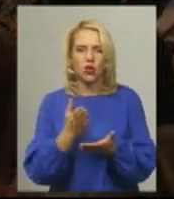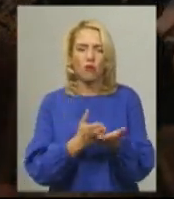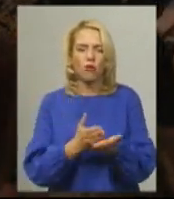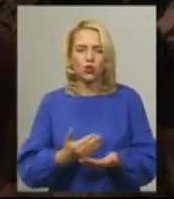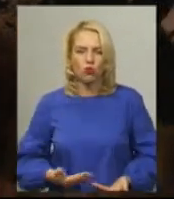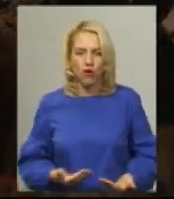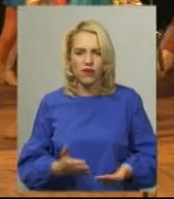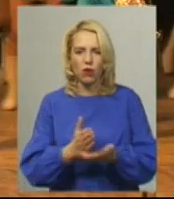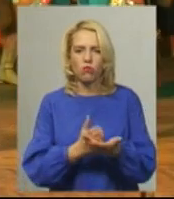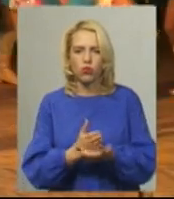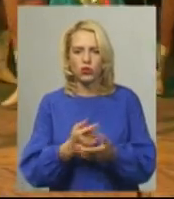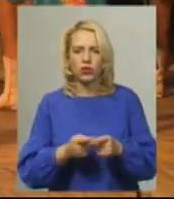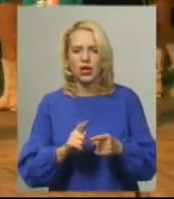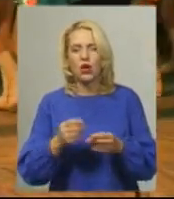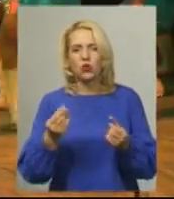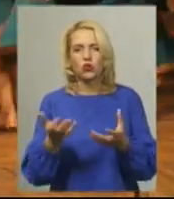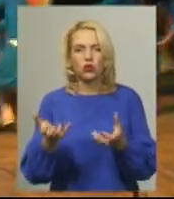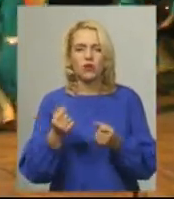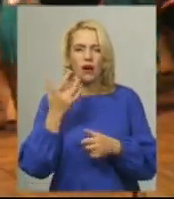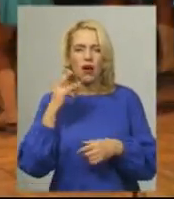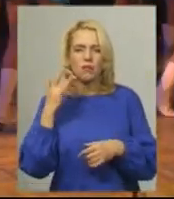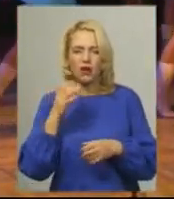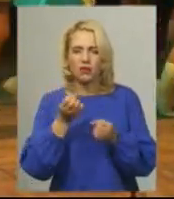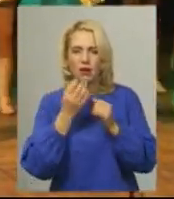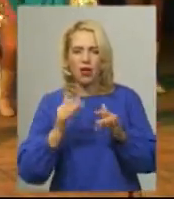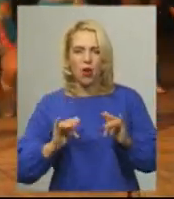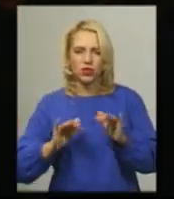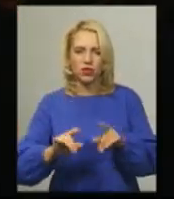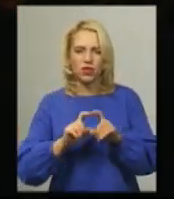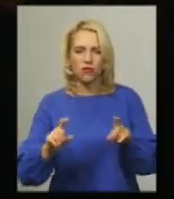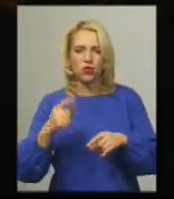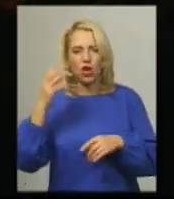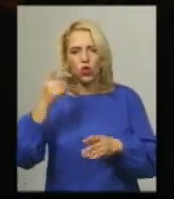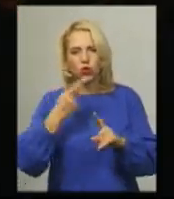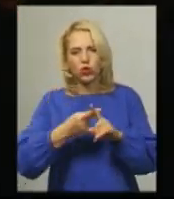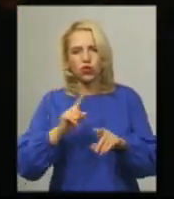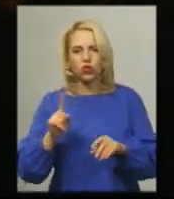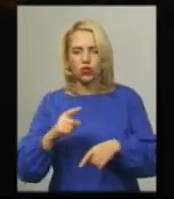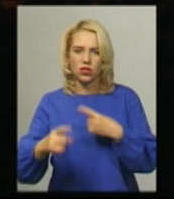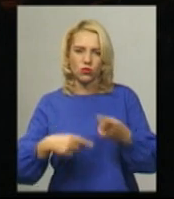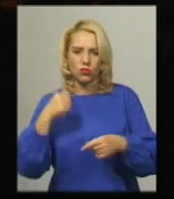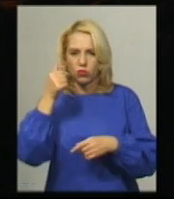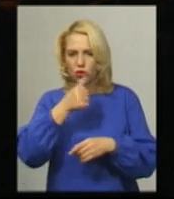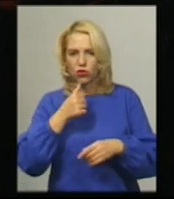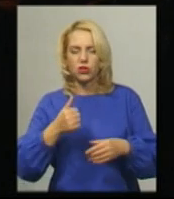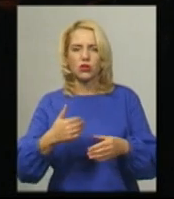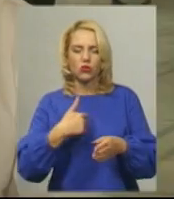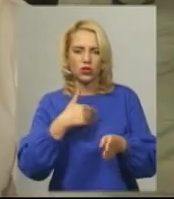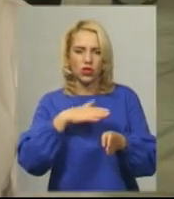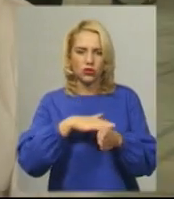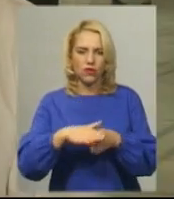115 людей. Кошти отримають з Американського благодійного фонду. Додає, наступного року планують реалізувати нове державне замовлення.